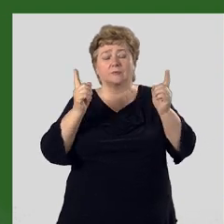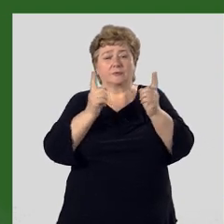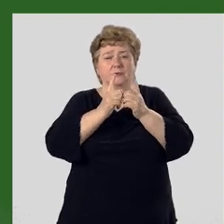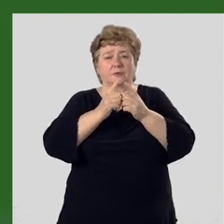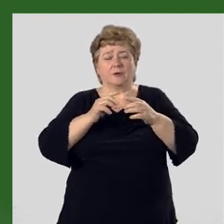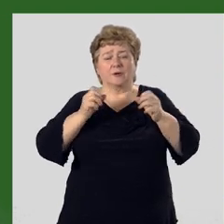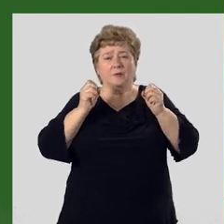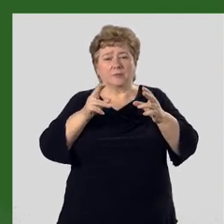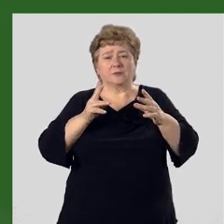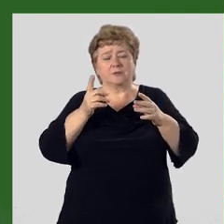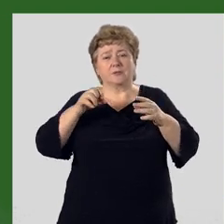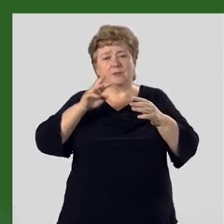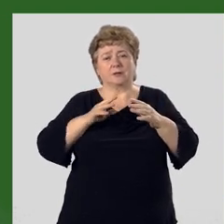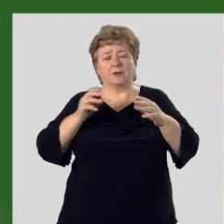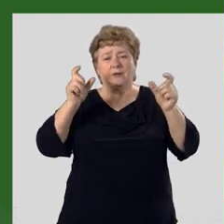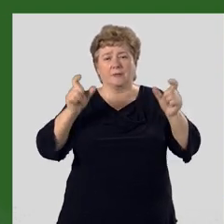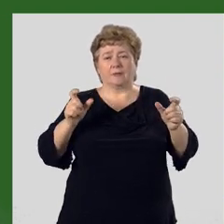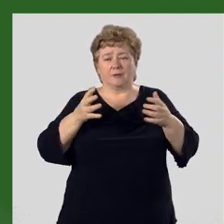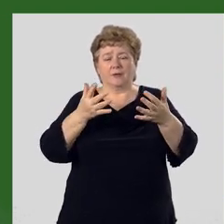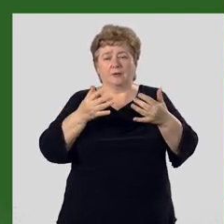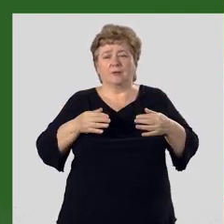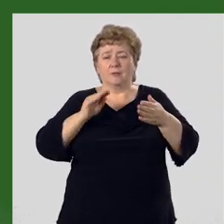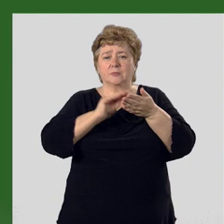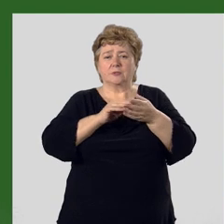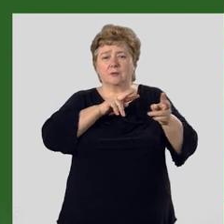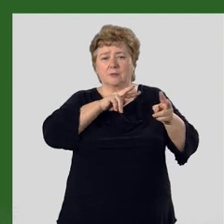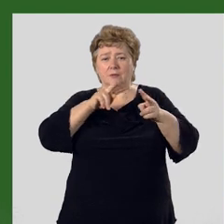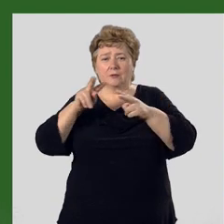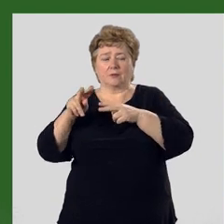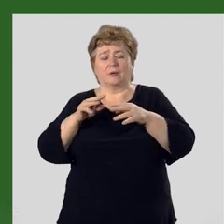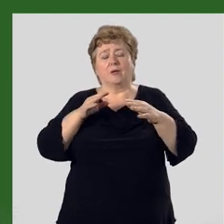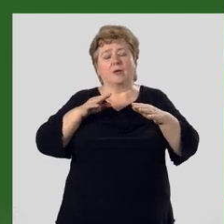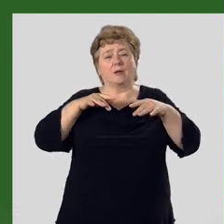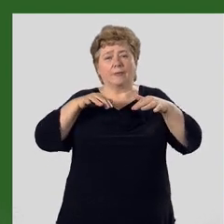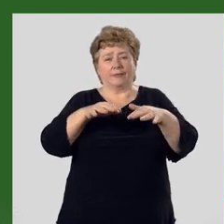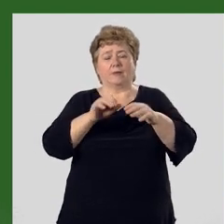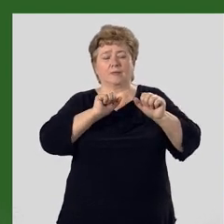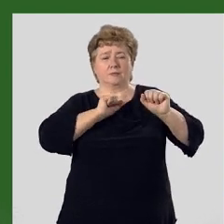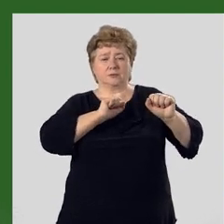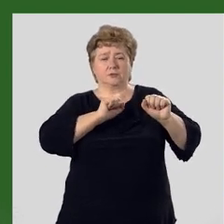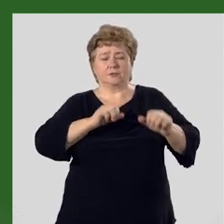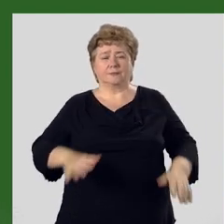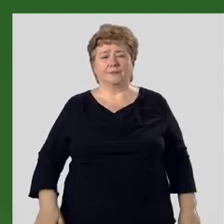угрозу для населения и требуют постоянного контроля и мер защиты.